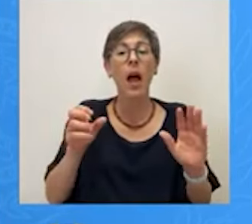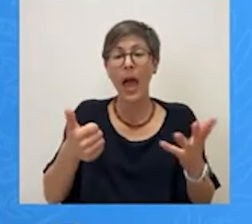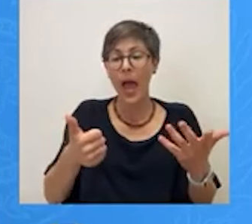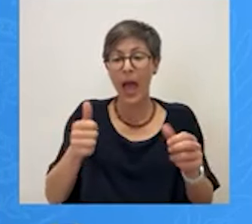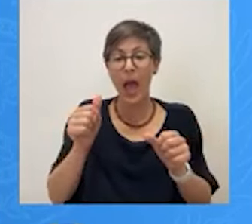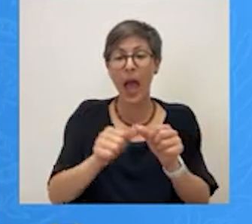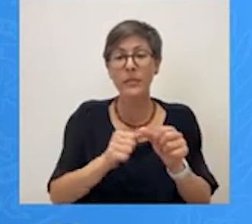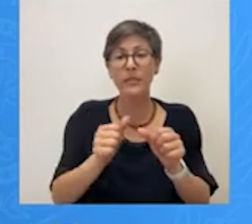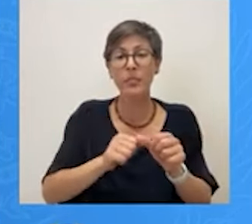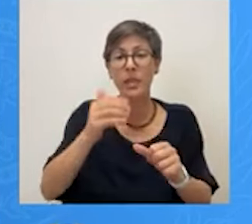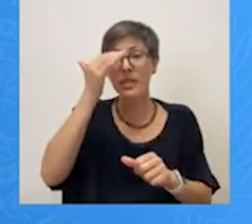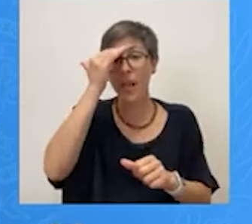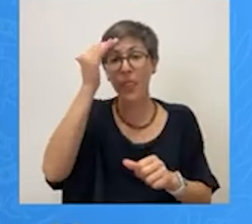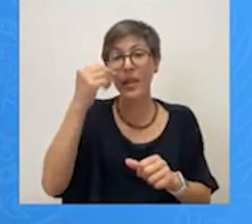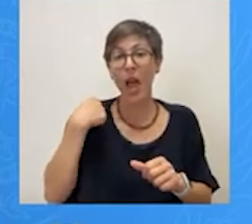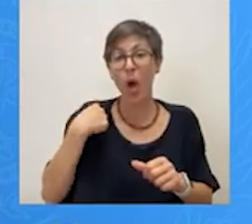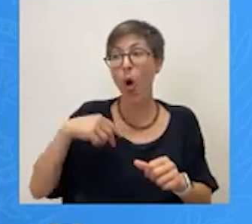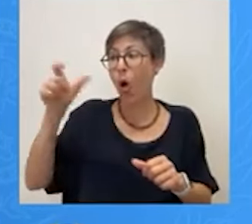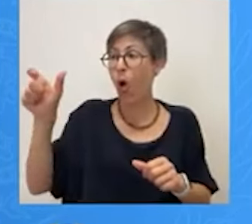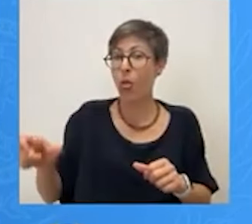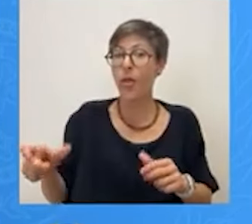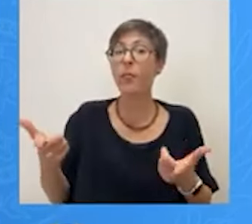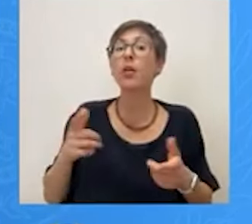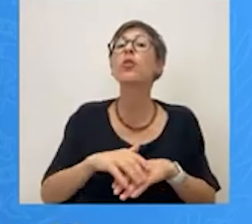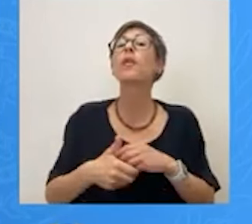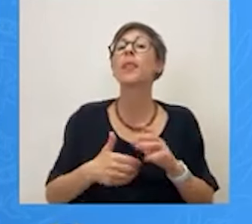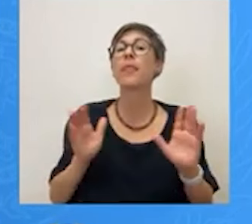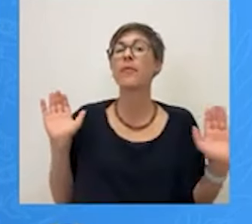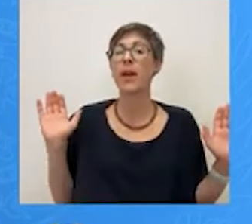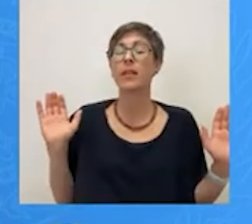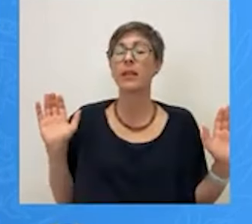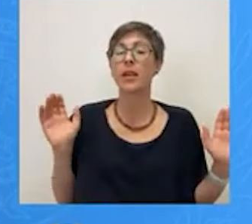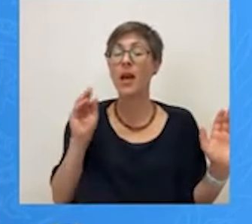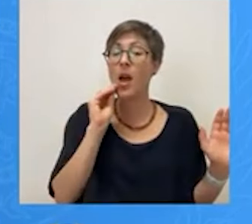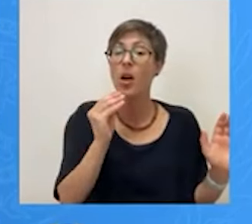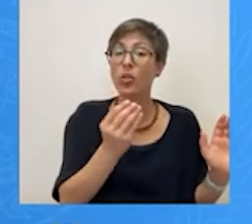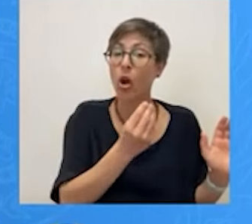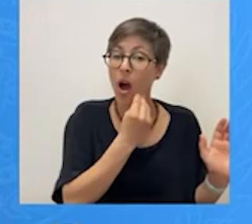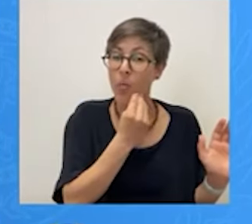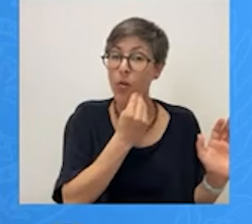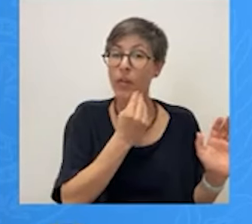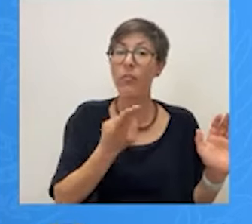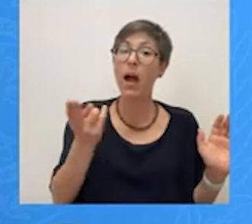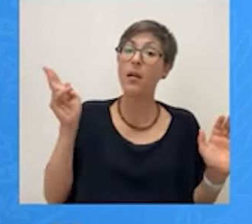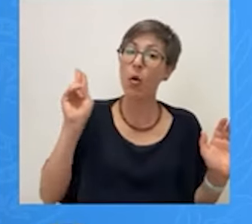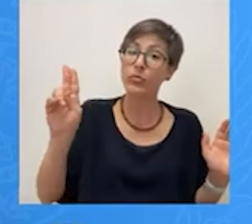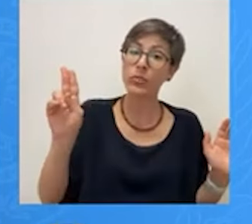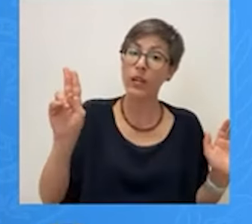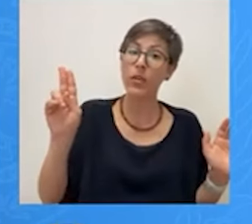Δεν το αφορά δηλαδή η λογική το πρωί. Δημάρχος το απόγευμα υποψήφιος ή